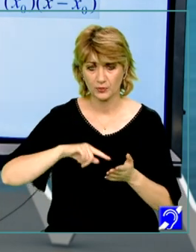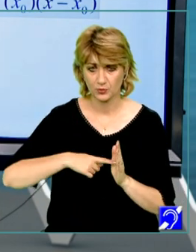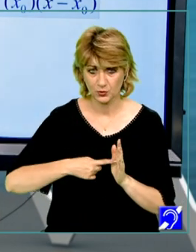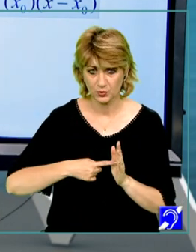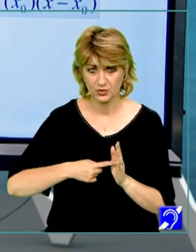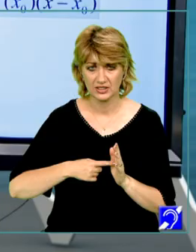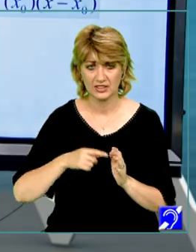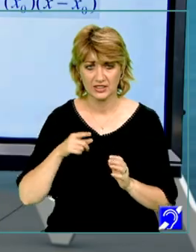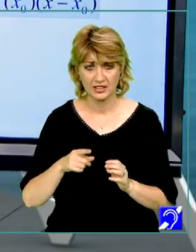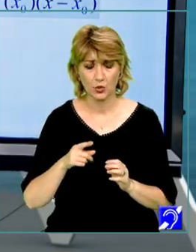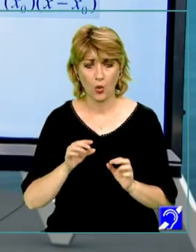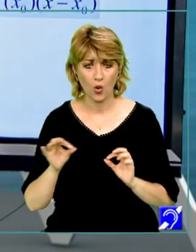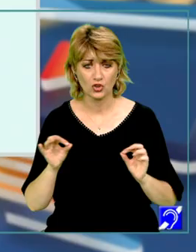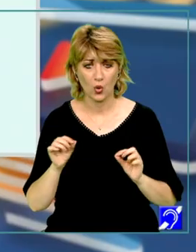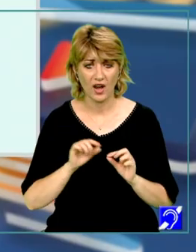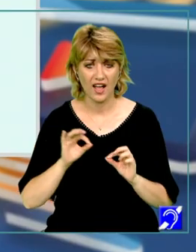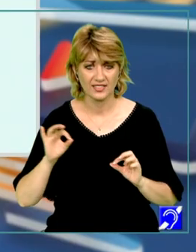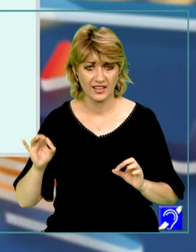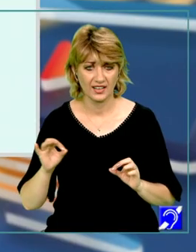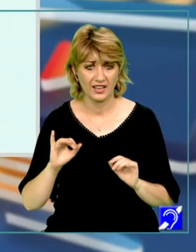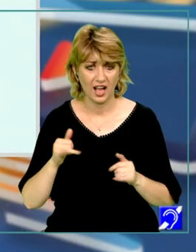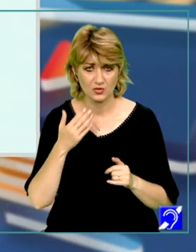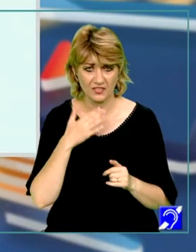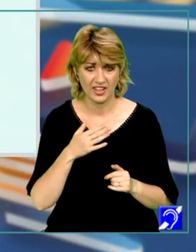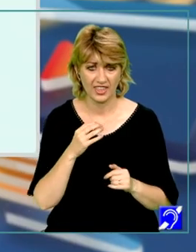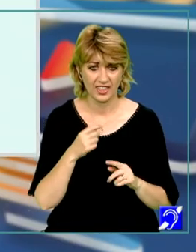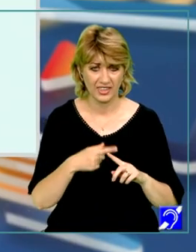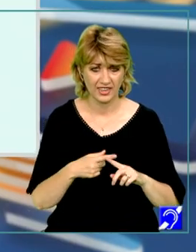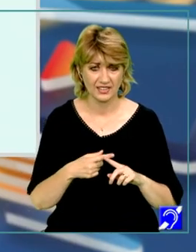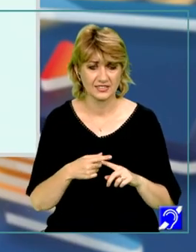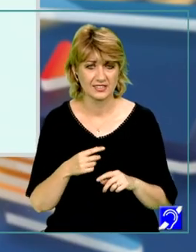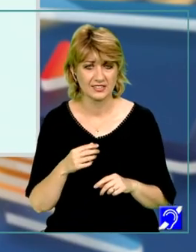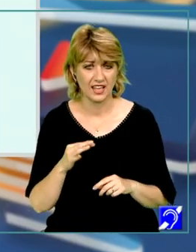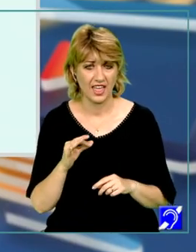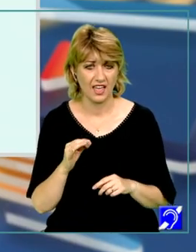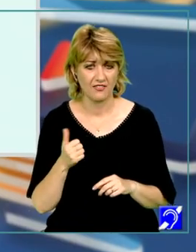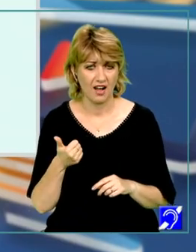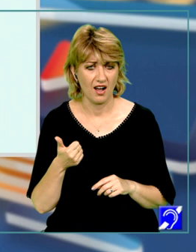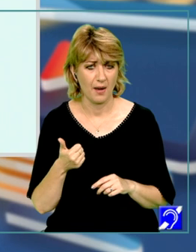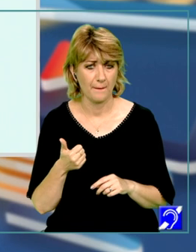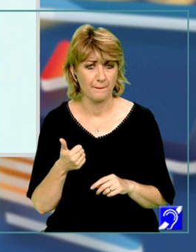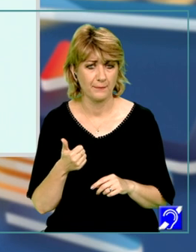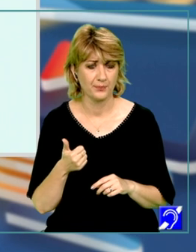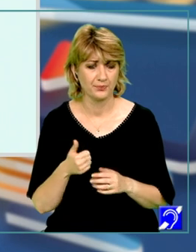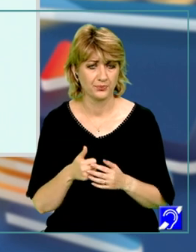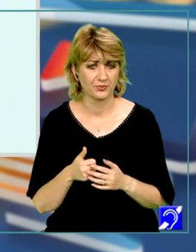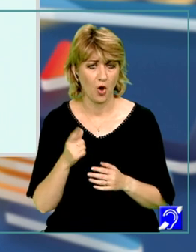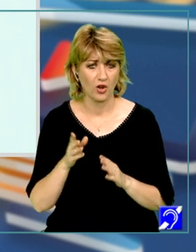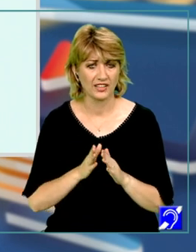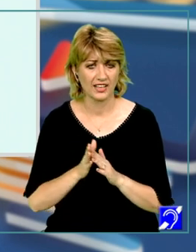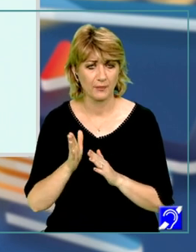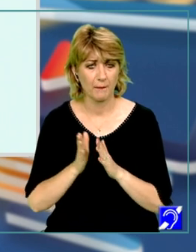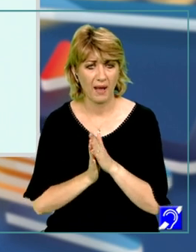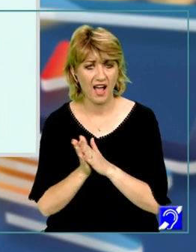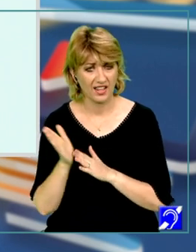sensul de coordonate de punctului, cazul de față x a f de x a și o direcție, panta dreptei,